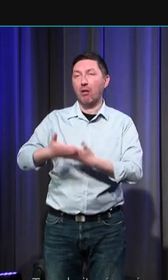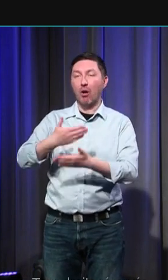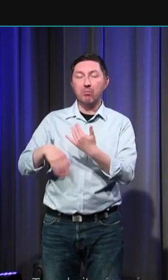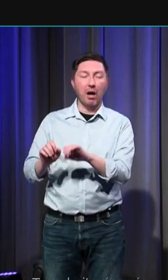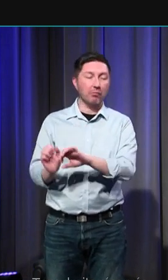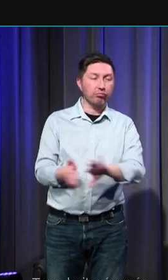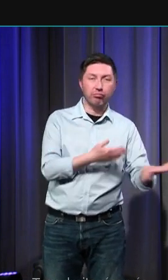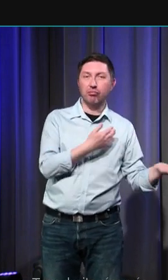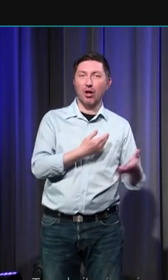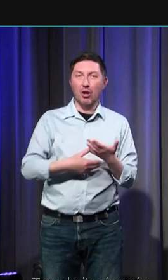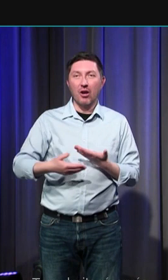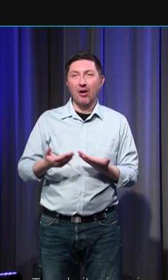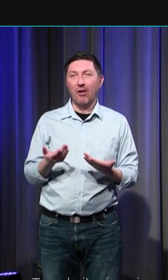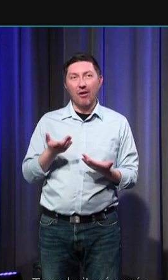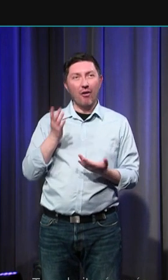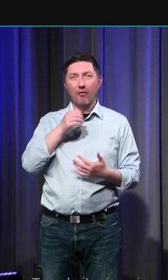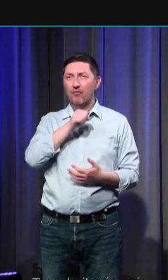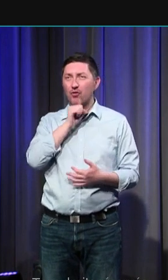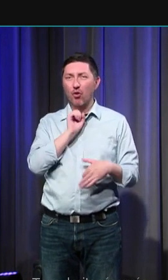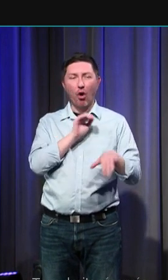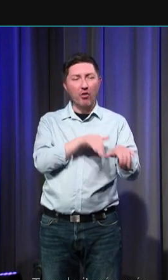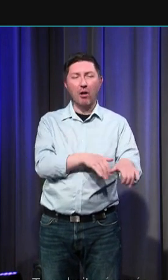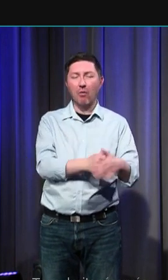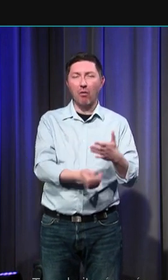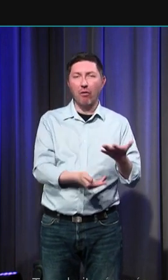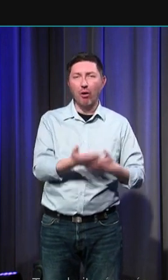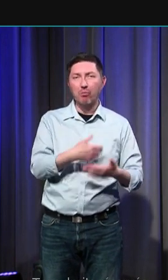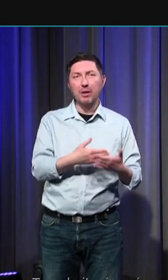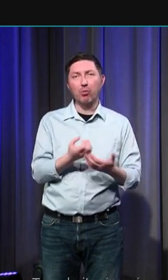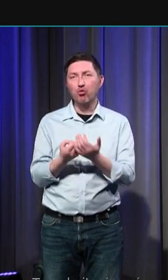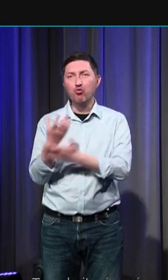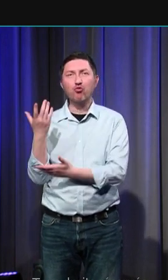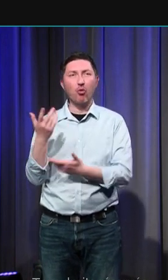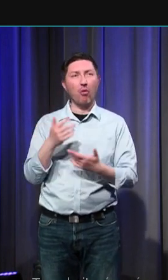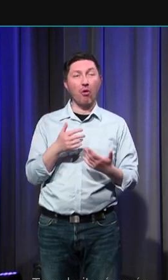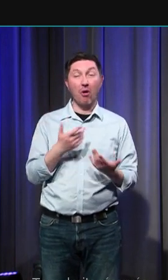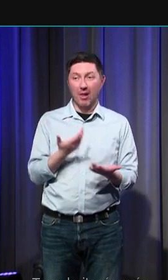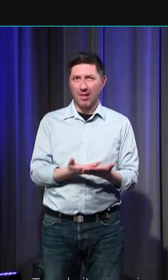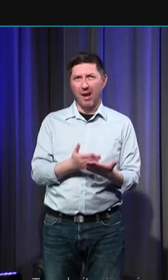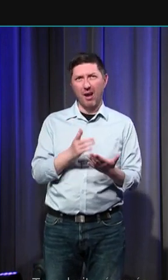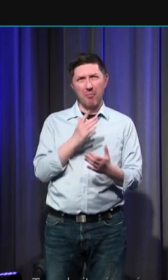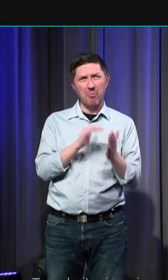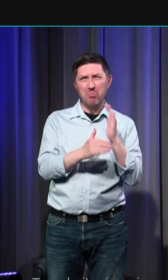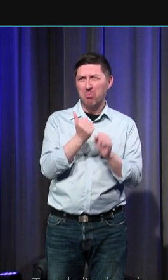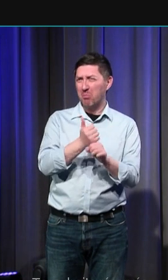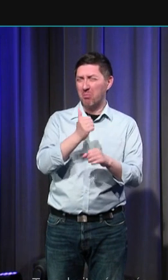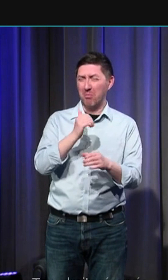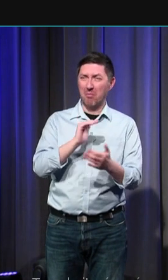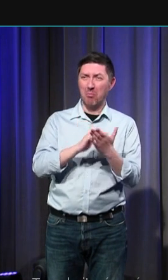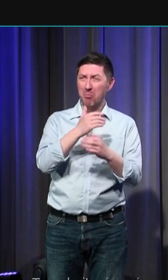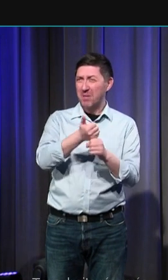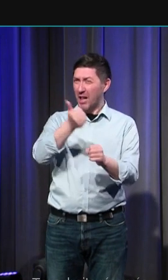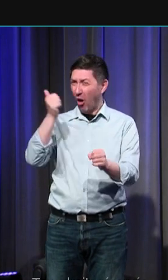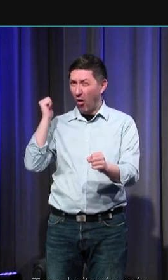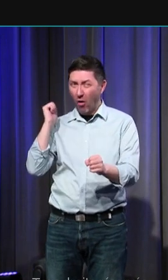les enterrements originaux originelles etc trouver une église spécifiquement dédiée et